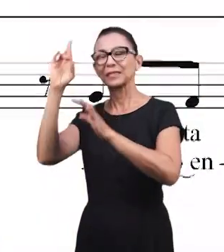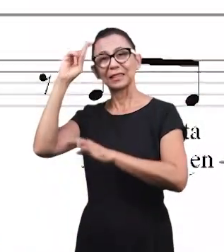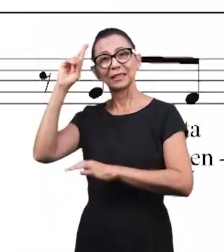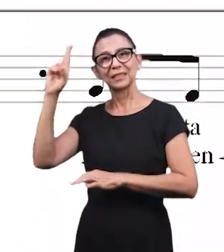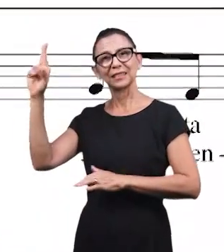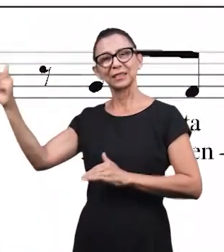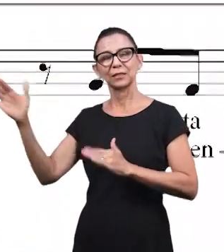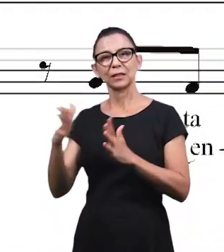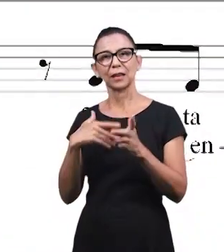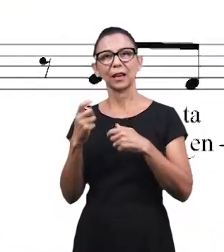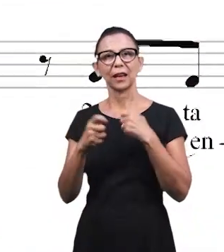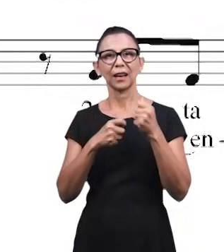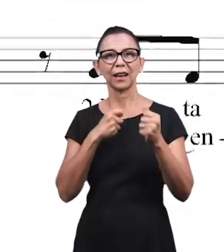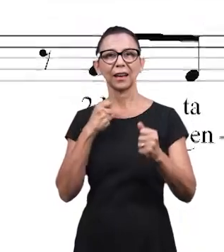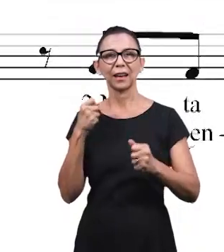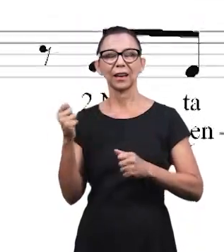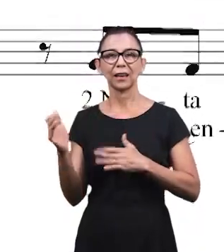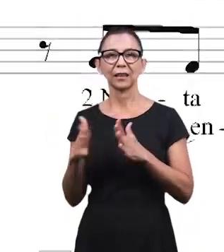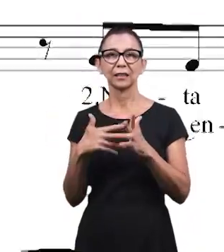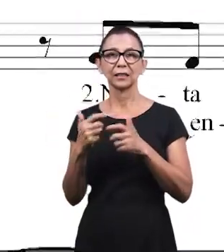радость в Господе